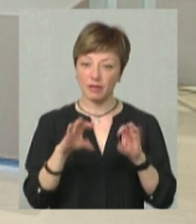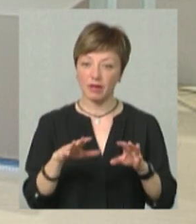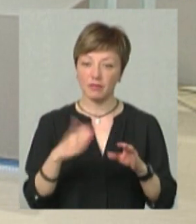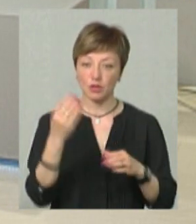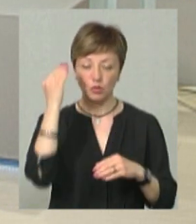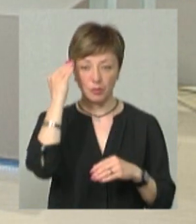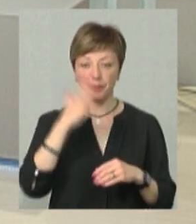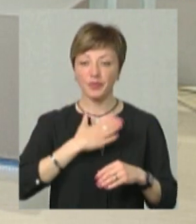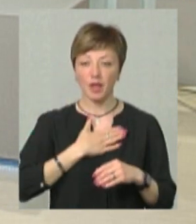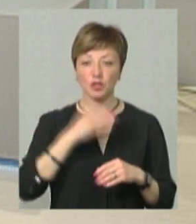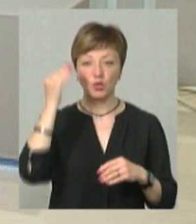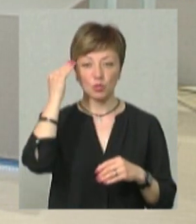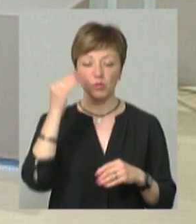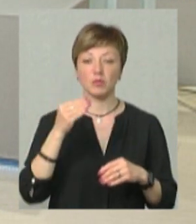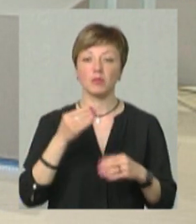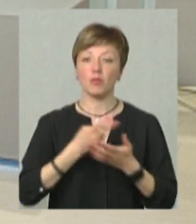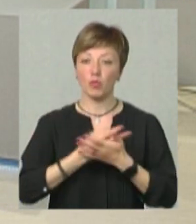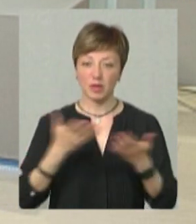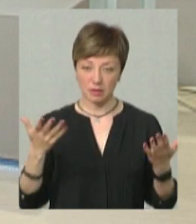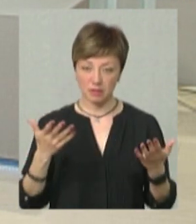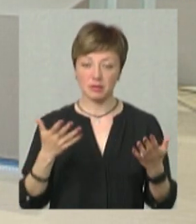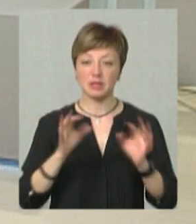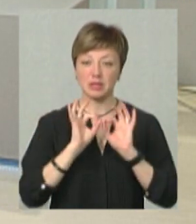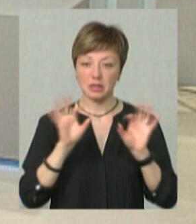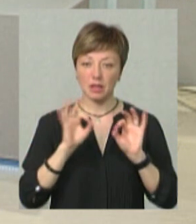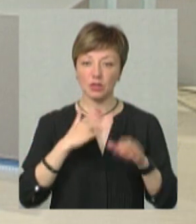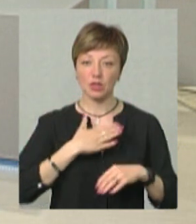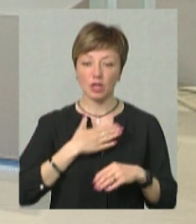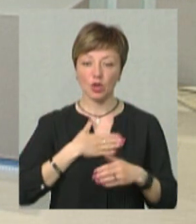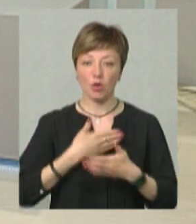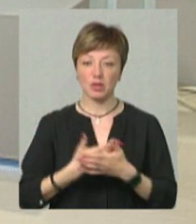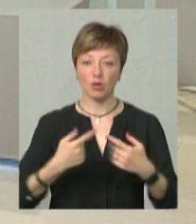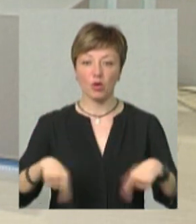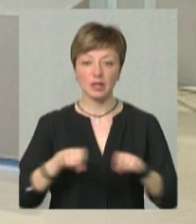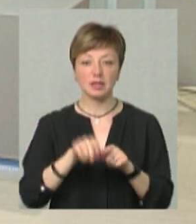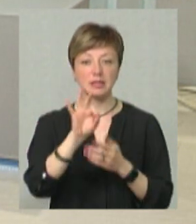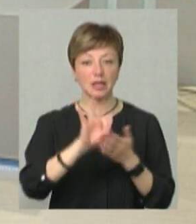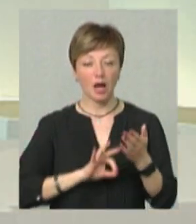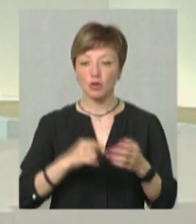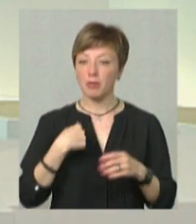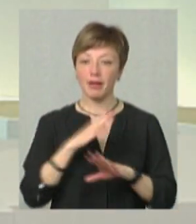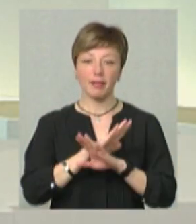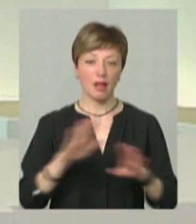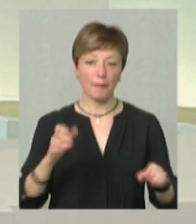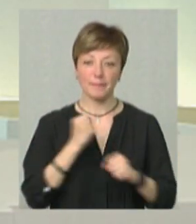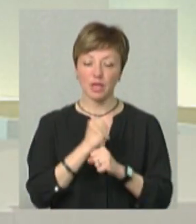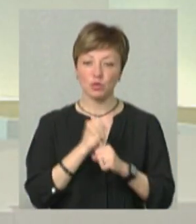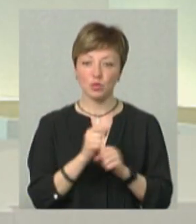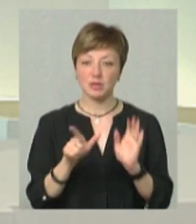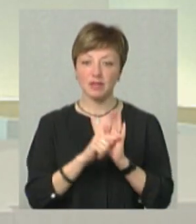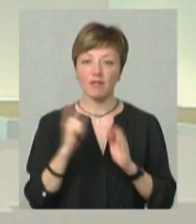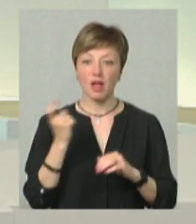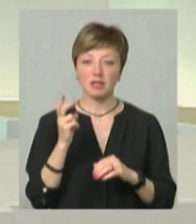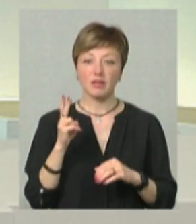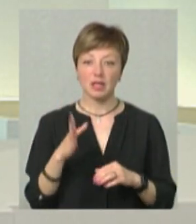цікава. Наша думка, ми її публічно висвітлили, нашої громадської організації одразу, що ми не працюємо з власниками